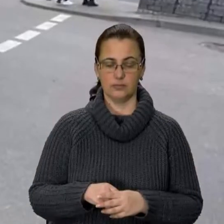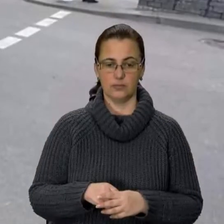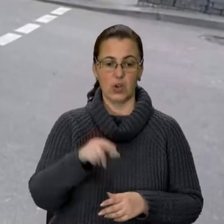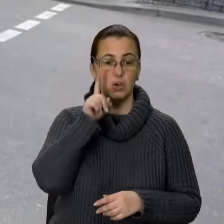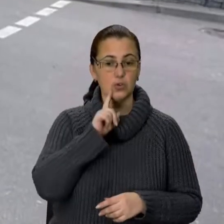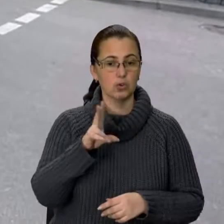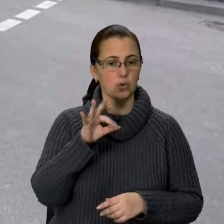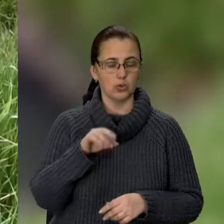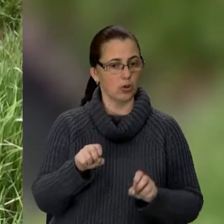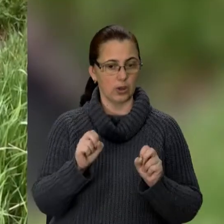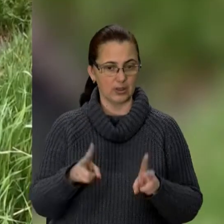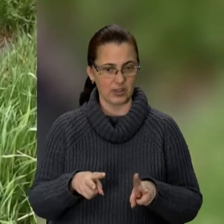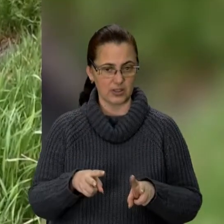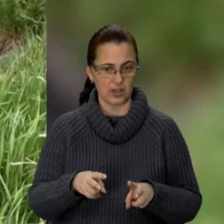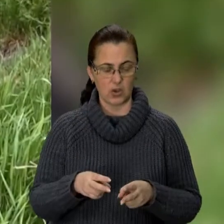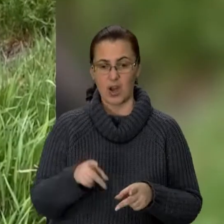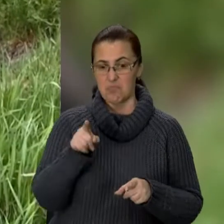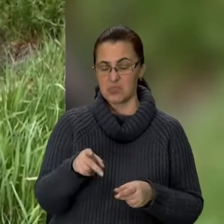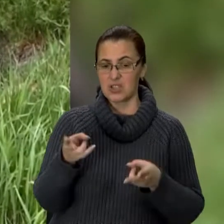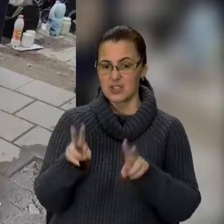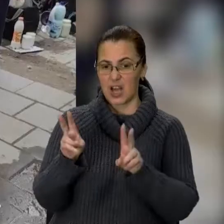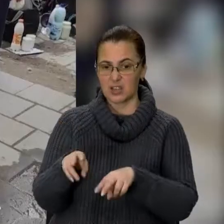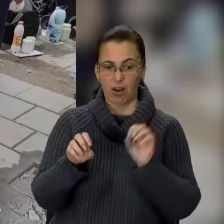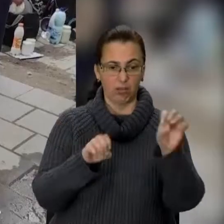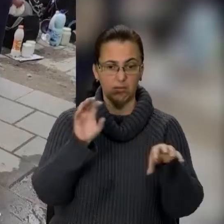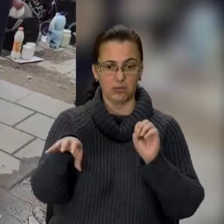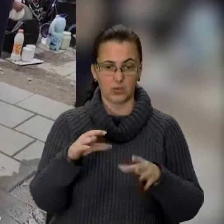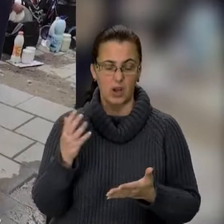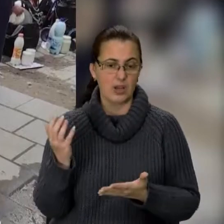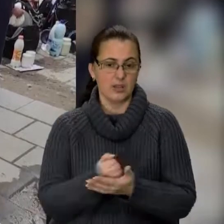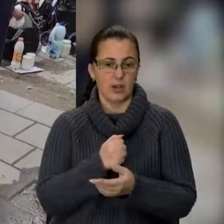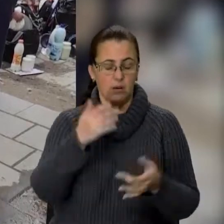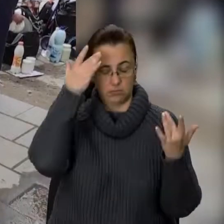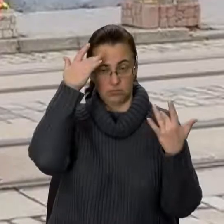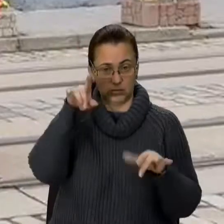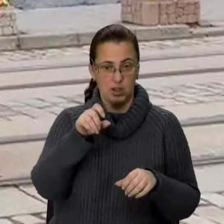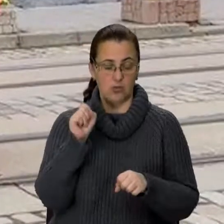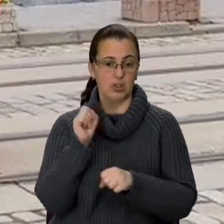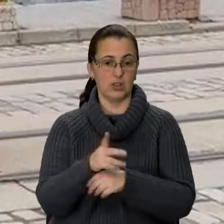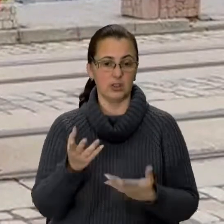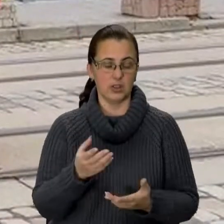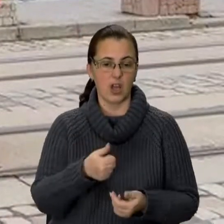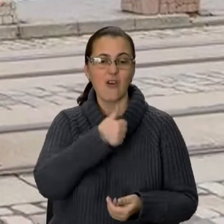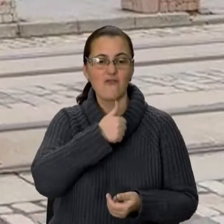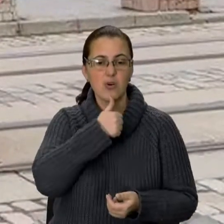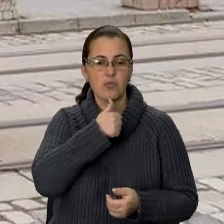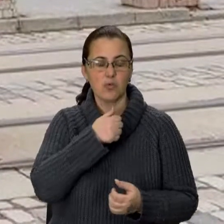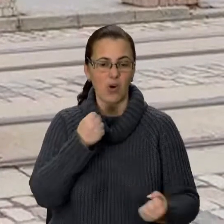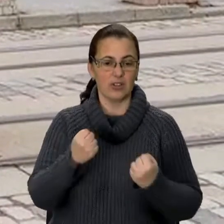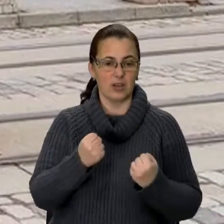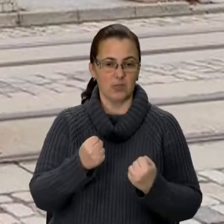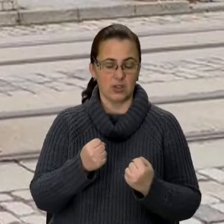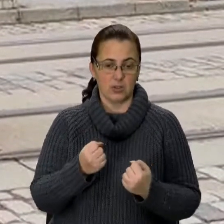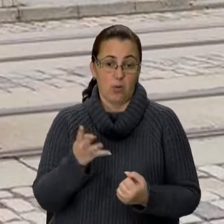Зручно, але й небезпечно. Їх залишають, де заманеться. Знаходять несподіване призначення і випробовують на міцність. Їздять як не по